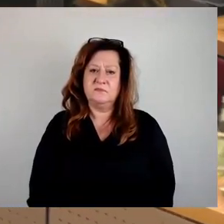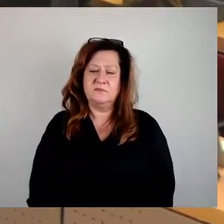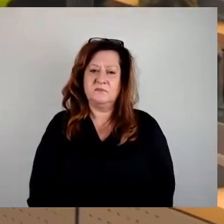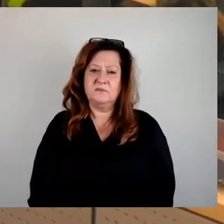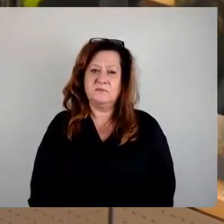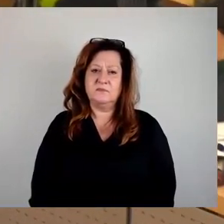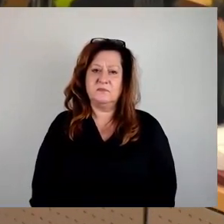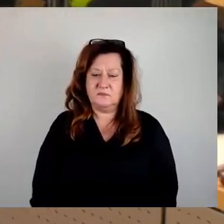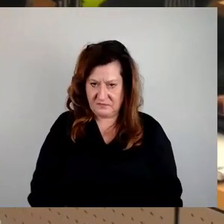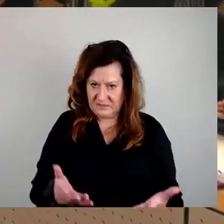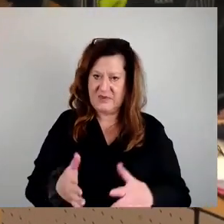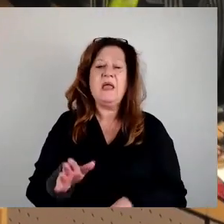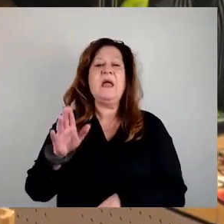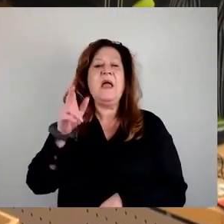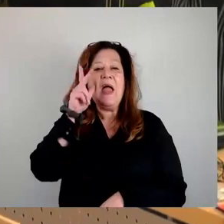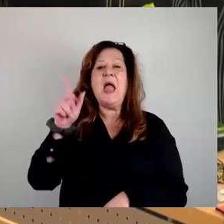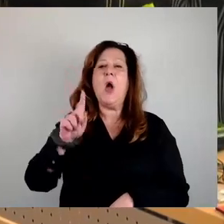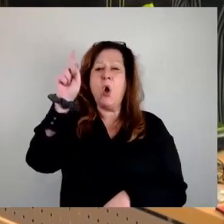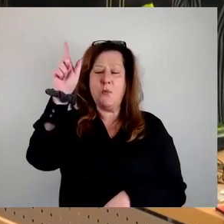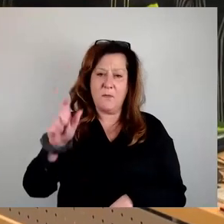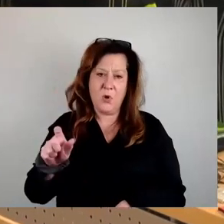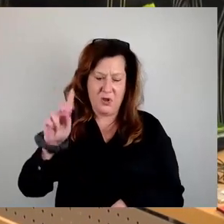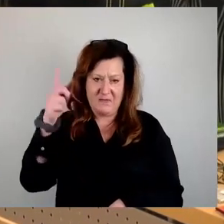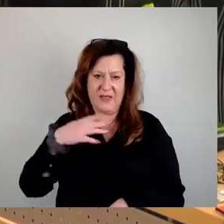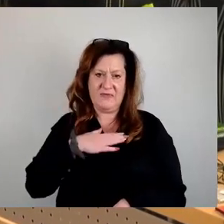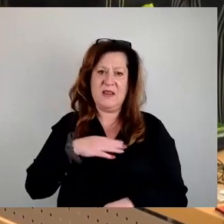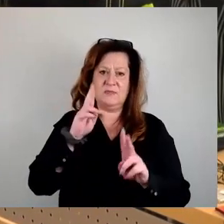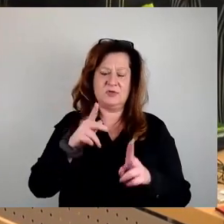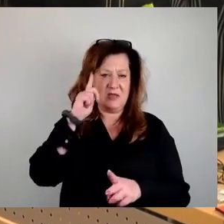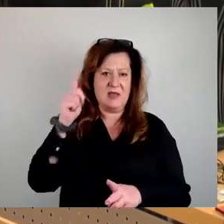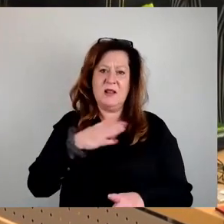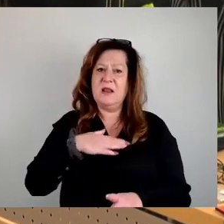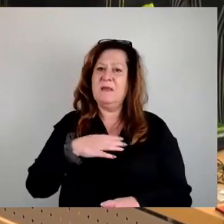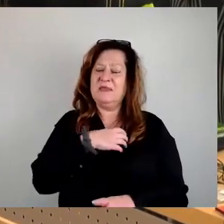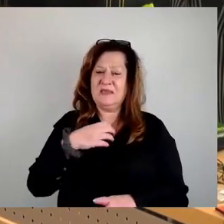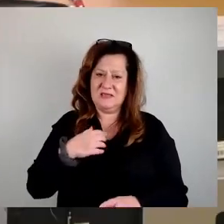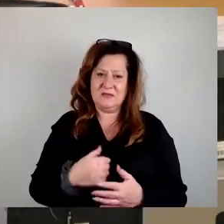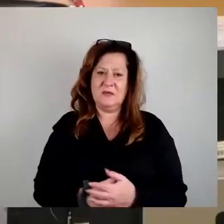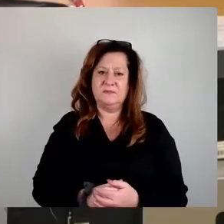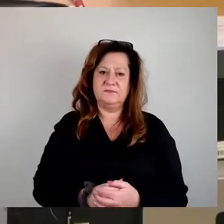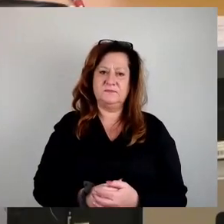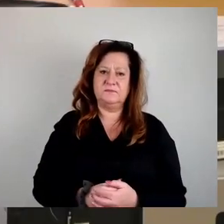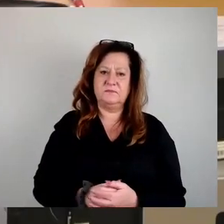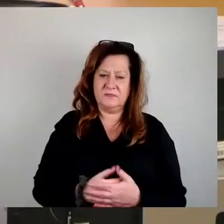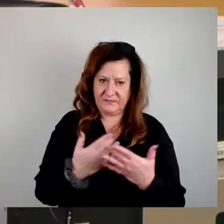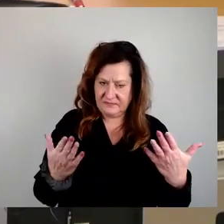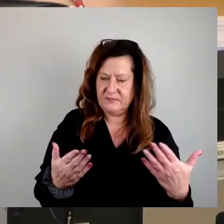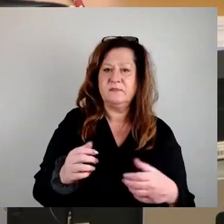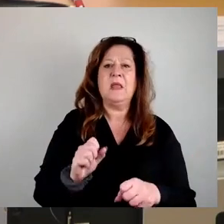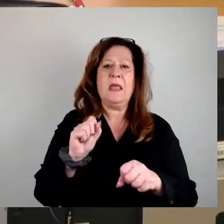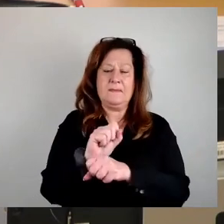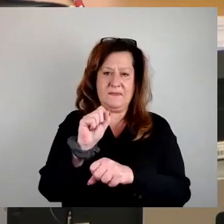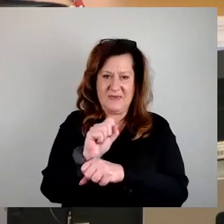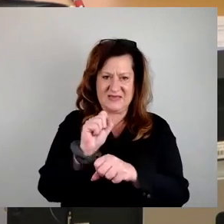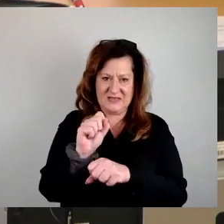Herr Oberbürgermeister, Verte Stadträte, liebe Dresden, wir verhandeln heute und dann auch eine Petition und da möchte ich auch mal kurz darauf eingehen. In der Petition geht es